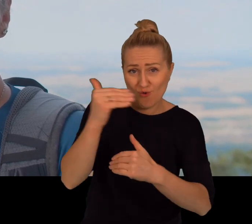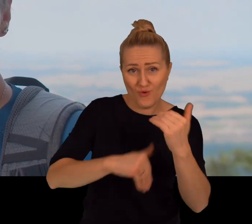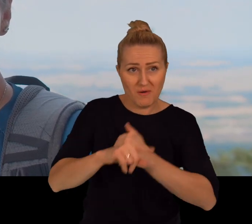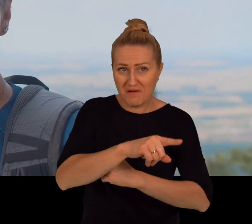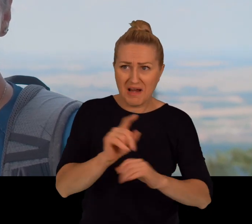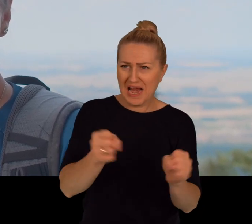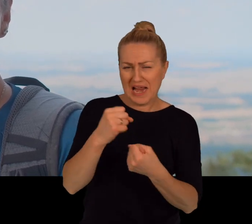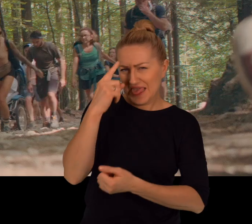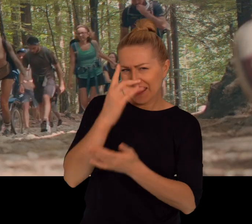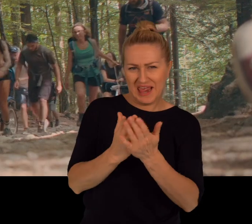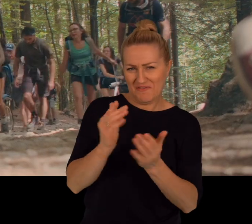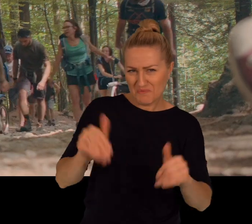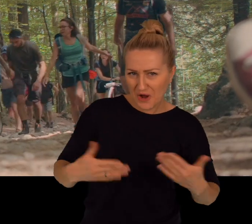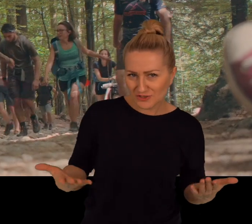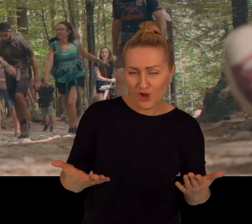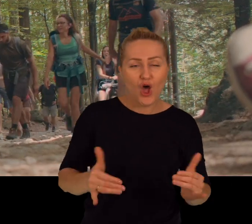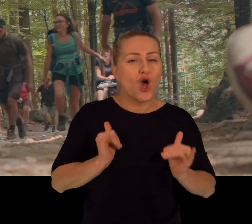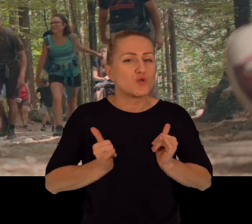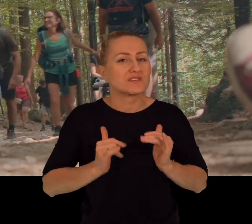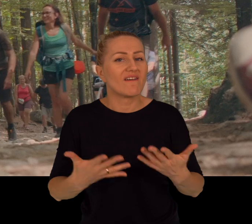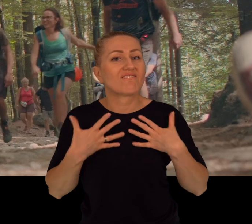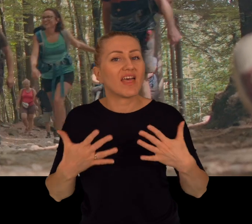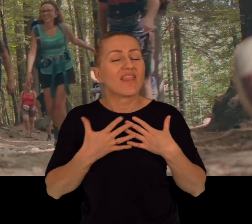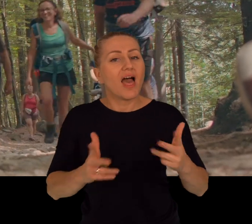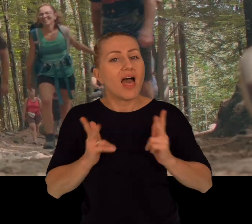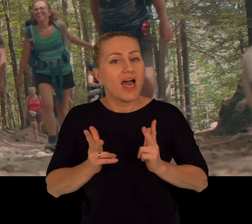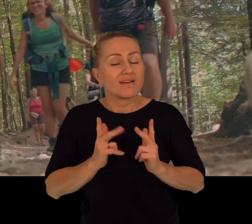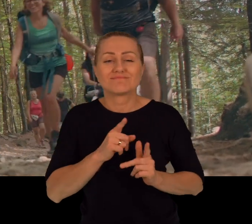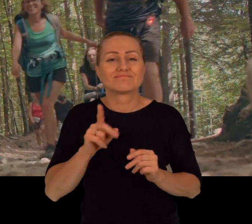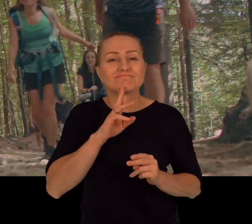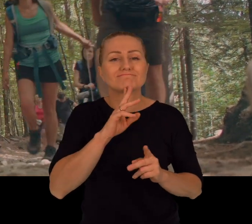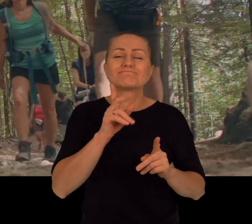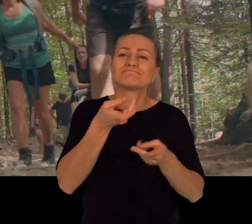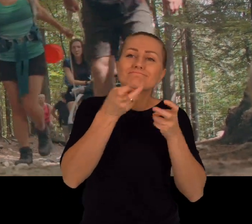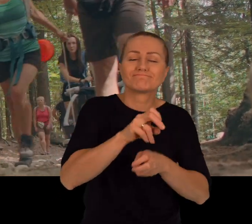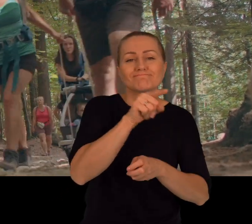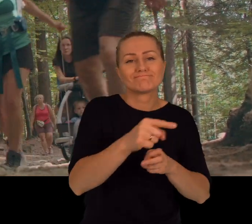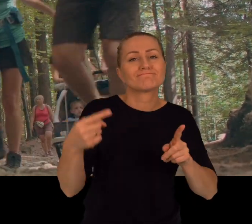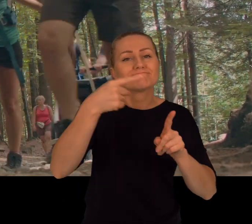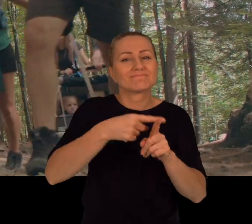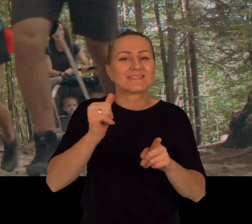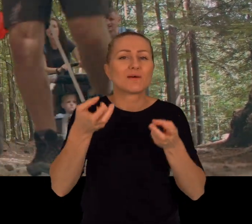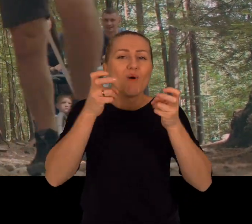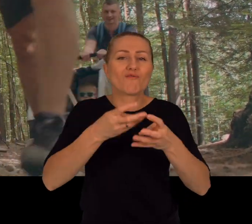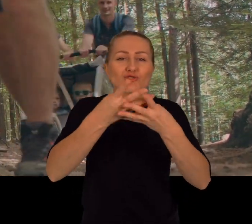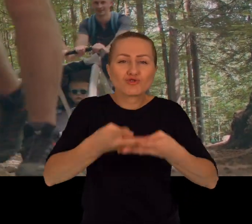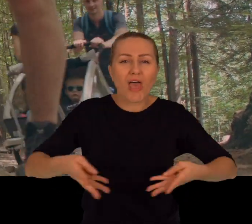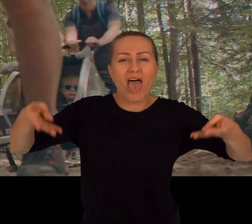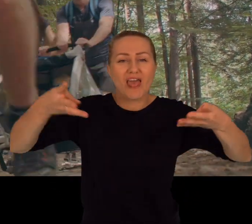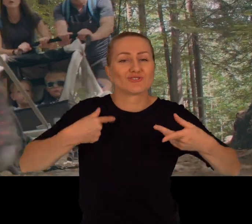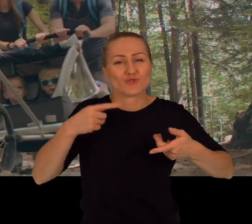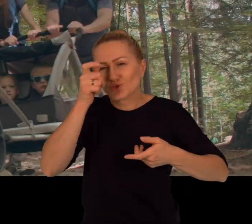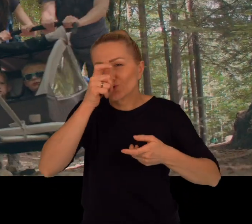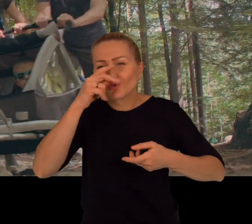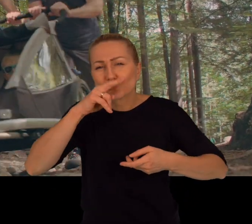z nami w górę. Nie wierzyli, że można. Turystyka wytchnieniowa to jest taki termin, który powstał przy okazji powstawania